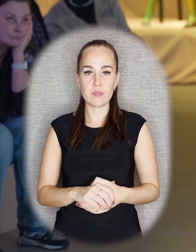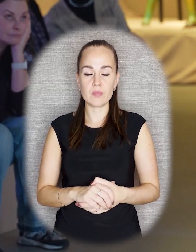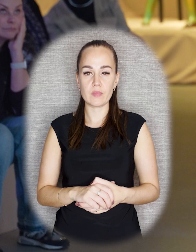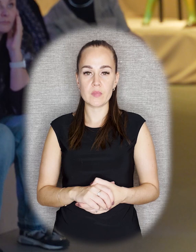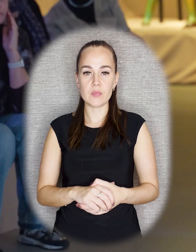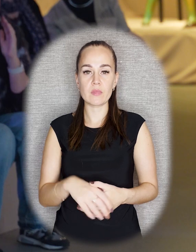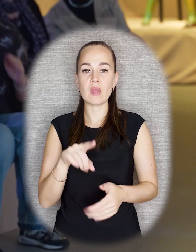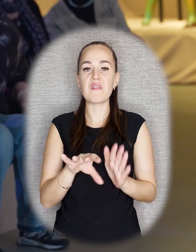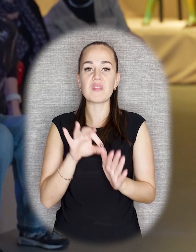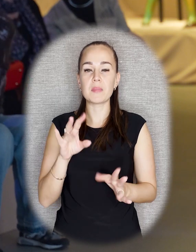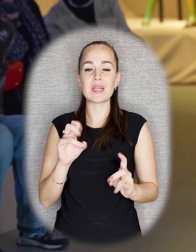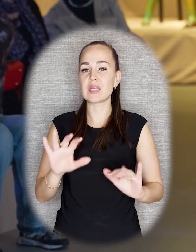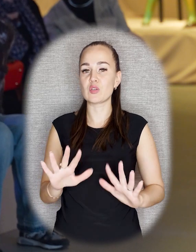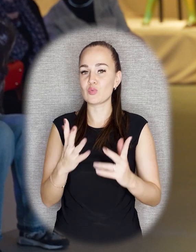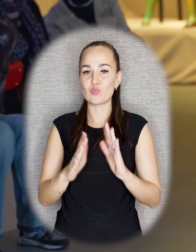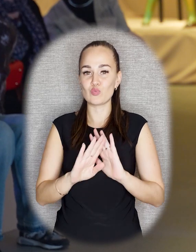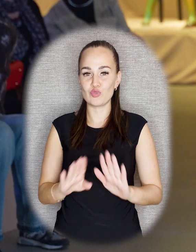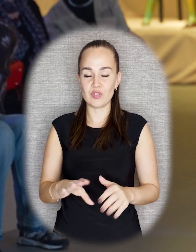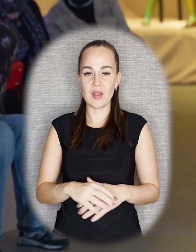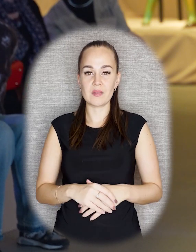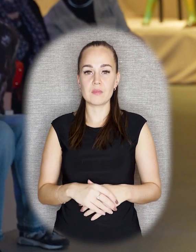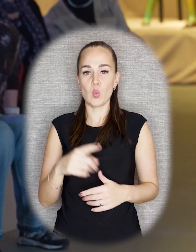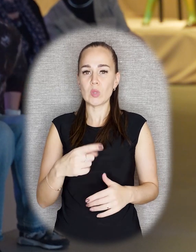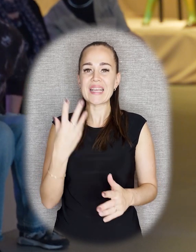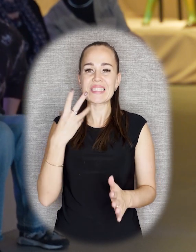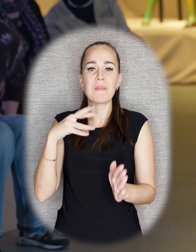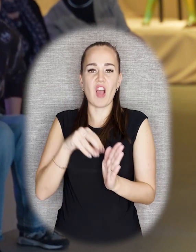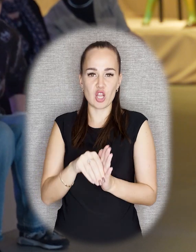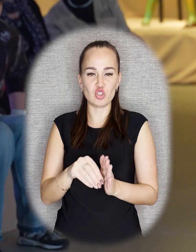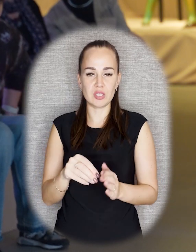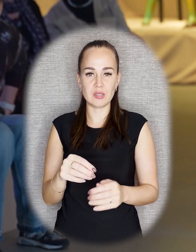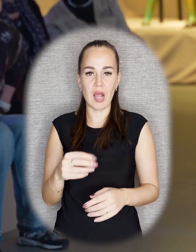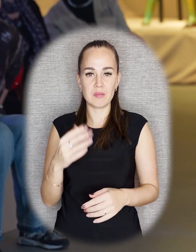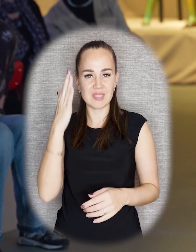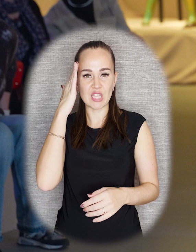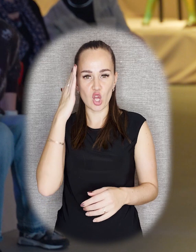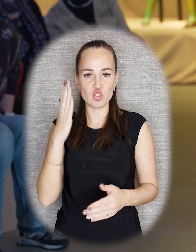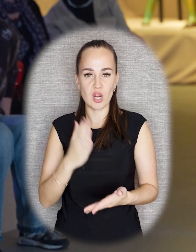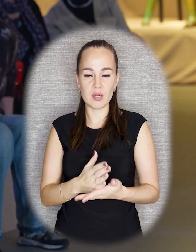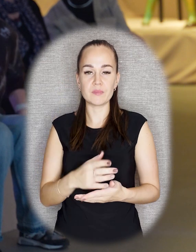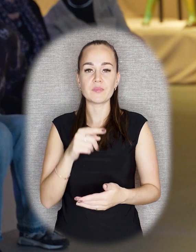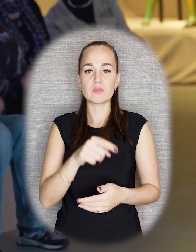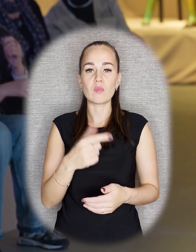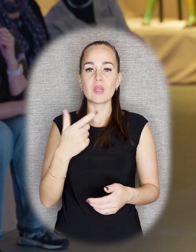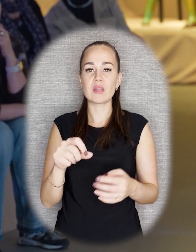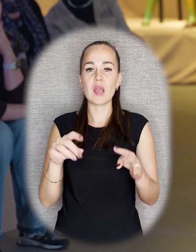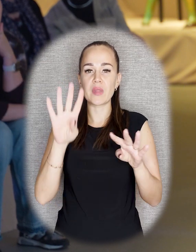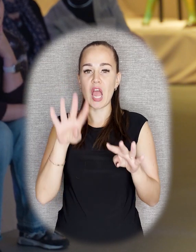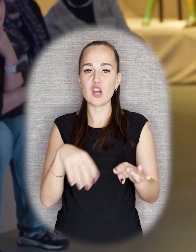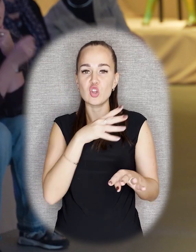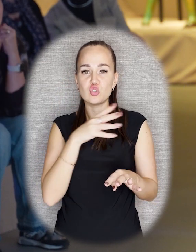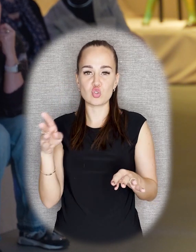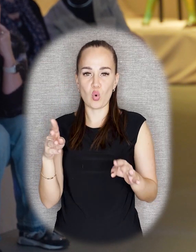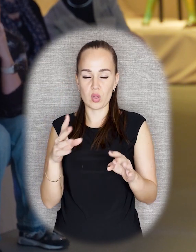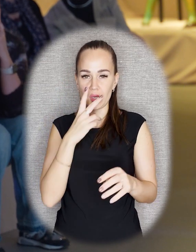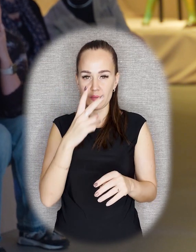случайно, а часто имели такое глубоко символическое значение. И он установлен в проломе решетки. То есть мы